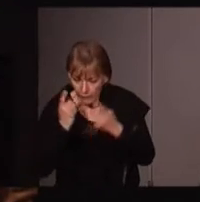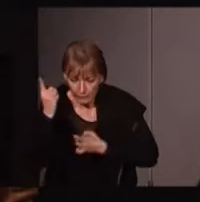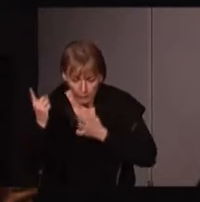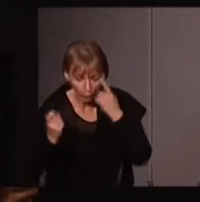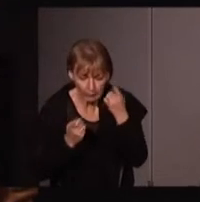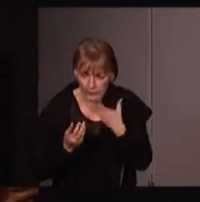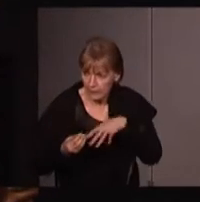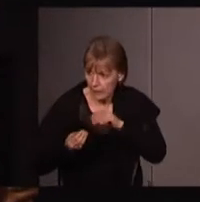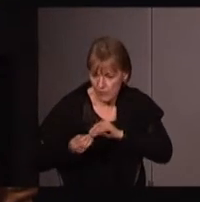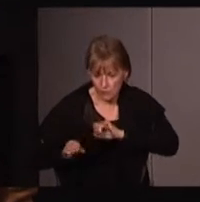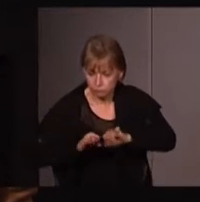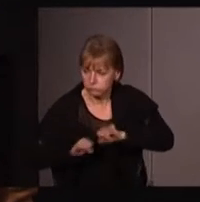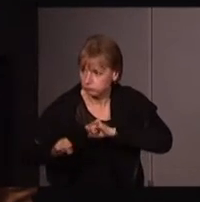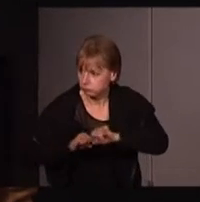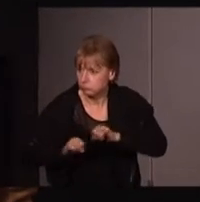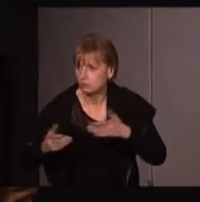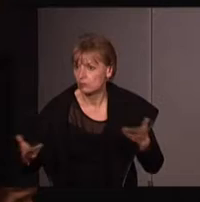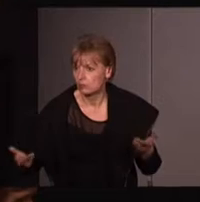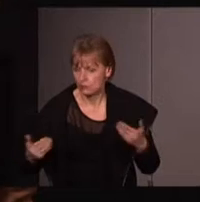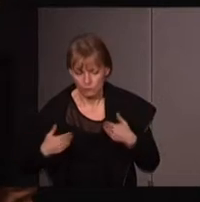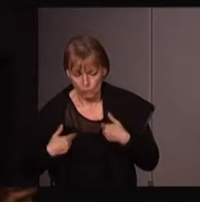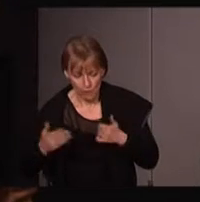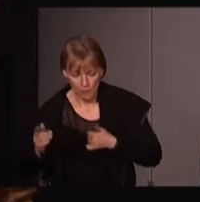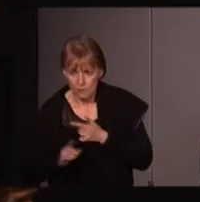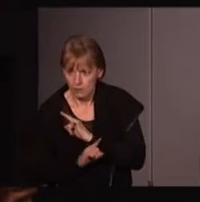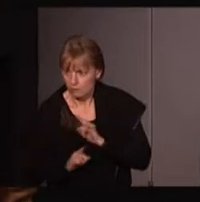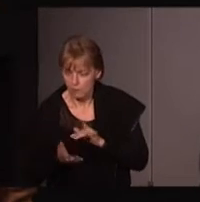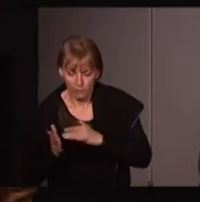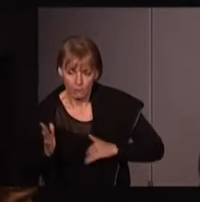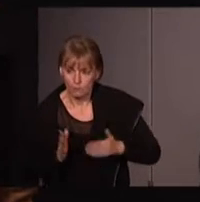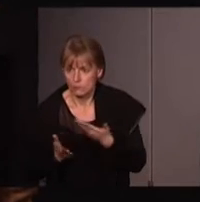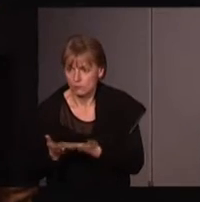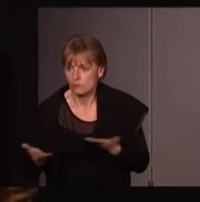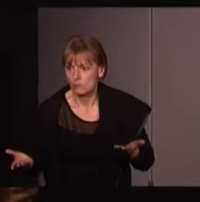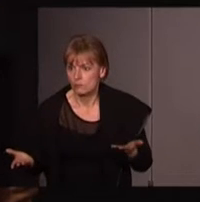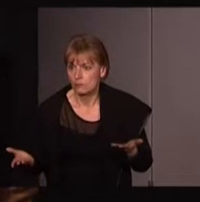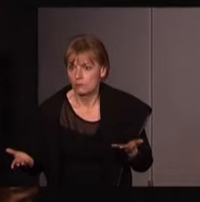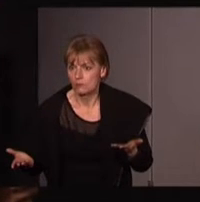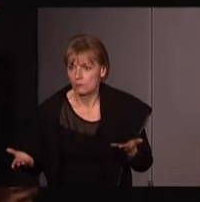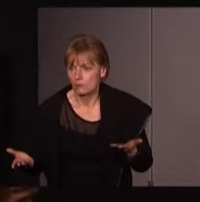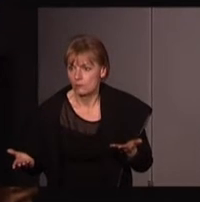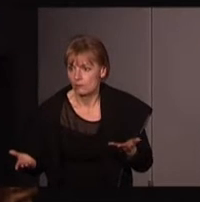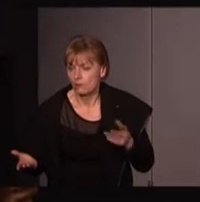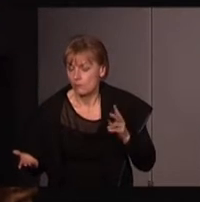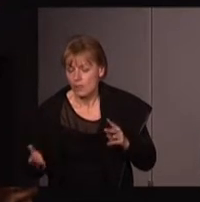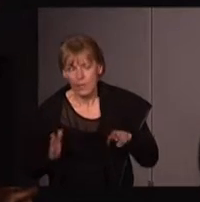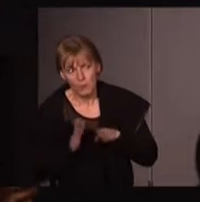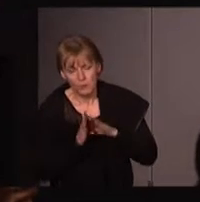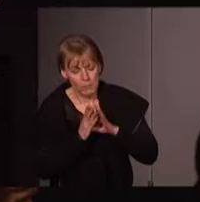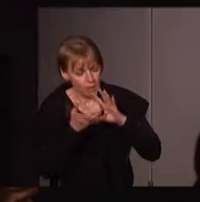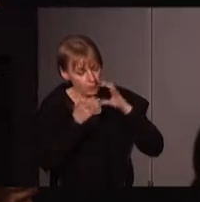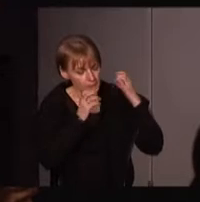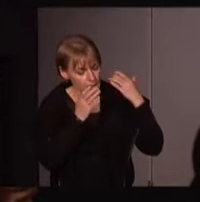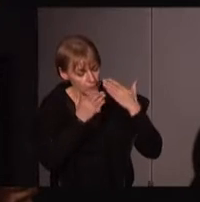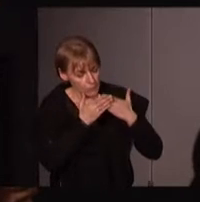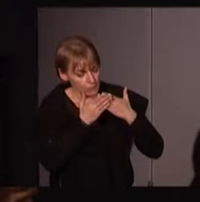oui, en tout cas moi, mais je pense que je ne pas la seule, on a pu toutes considérer revenir sur des... Soit en considérant qu'on a eu des positions présentes